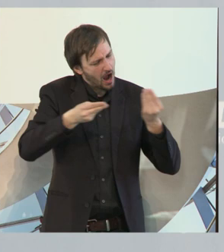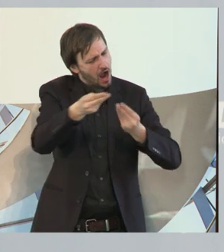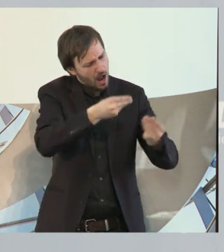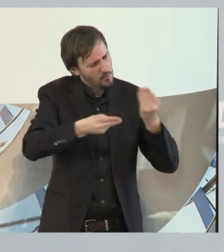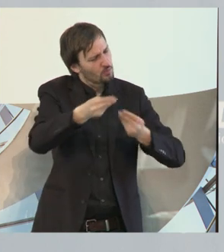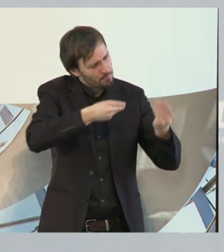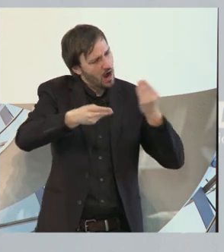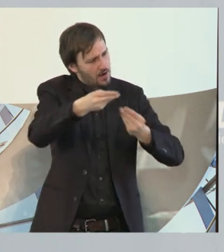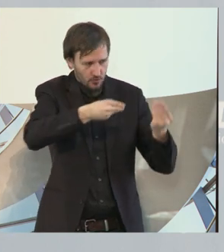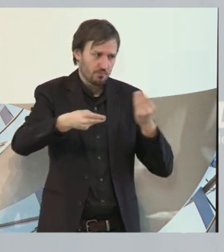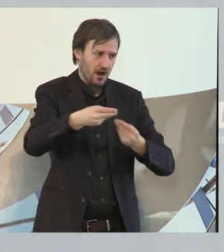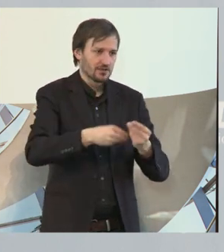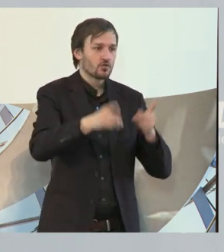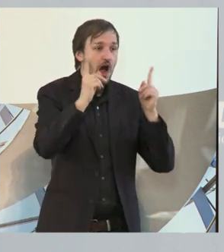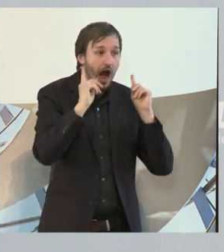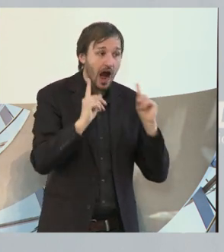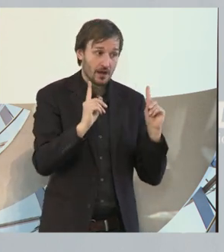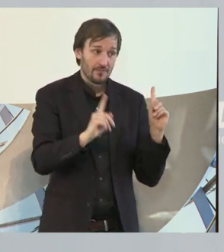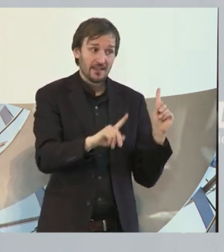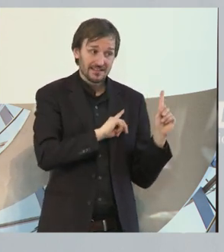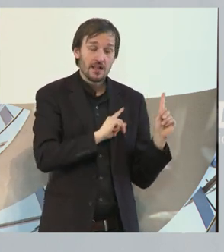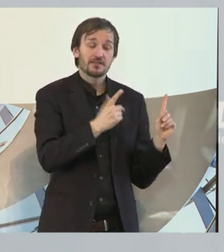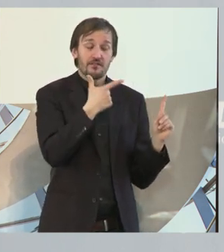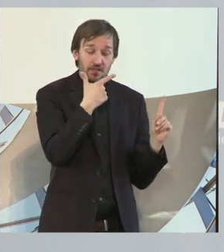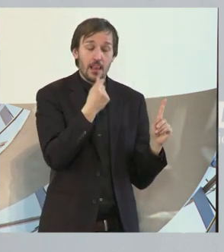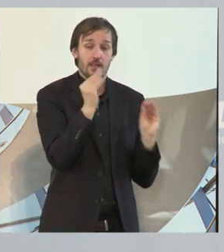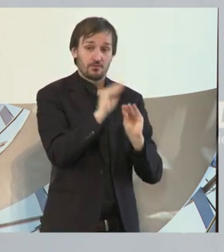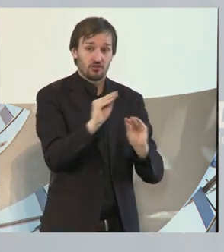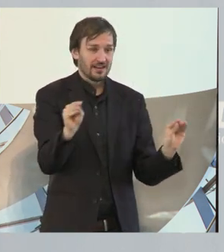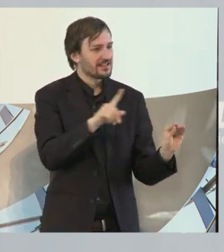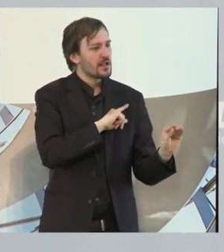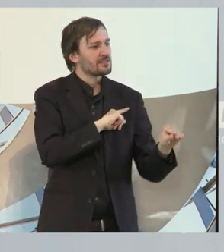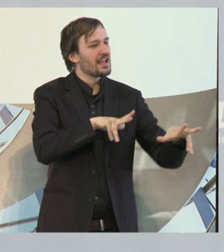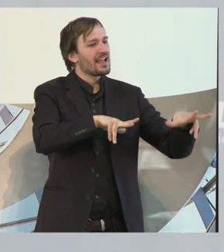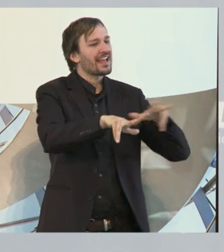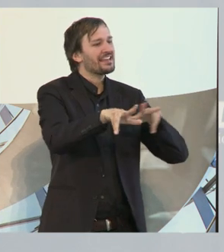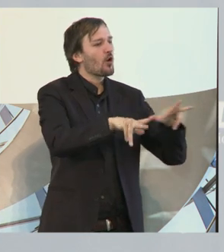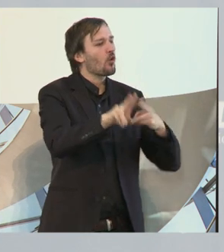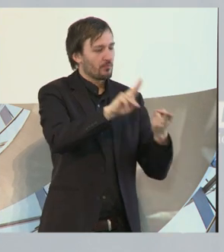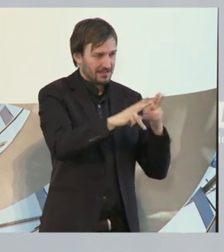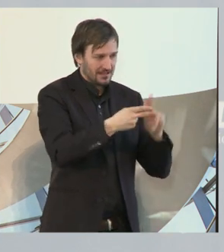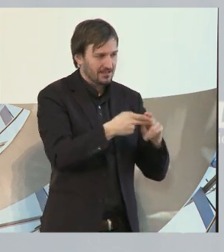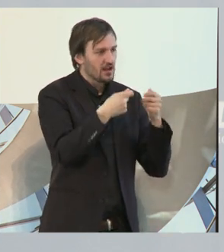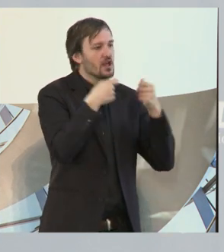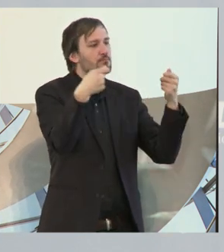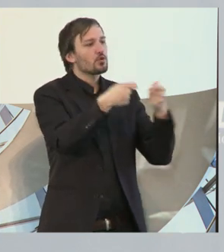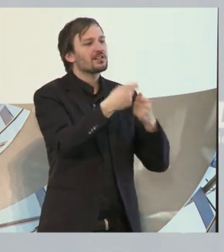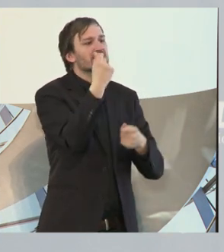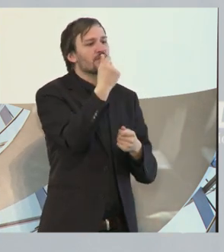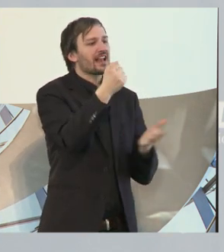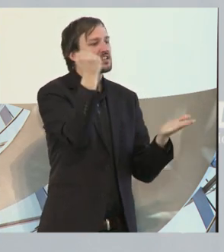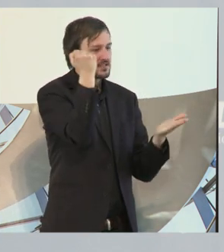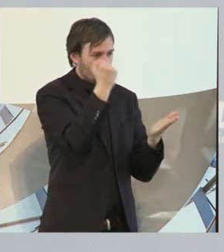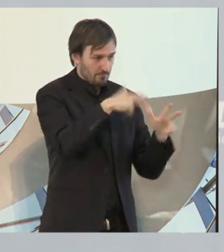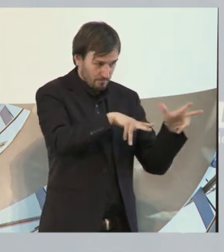allerdings Folgendes sagen, obwohl ich als Regierungsmitglied vom Bundesfinanzminister keinerlei Ermächtigung habe,